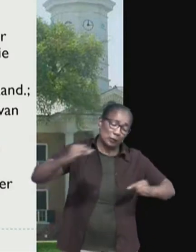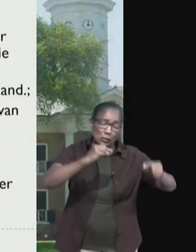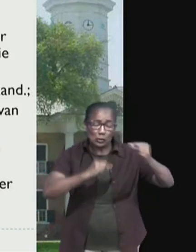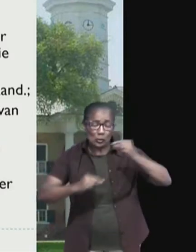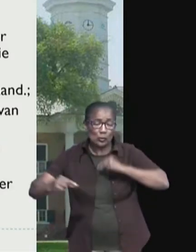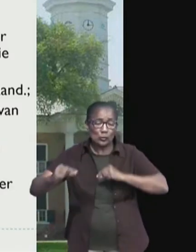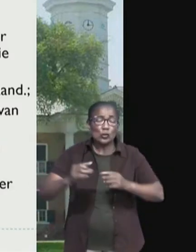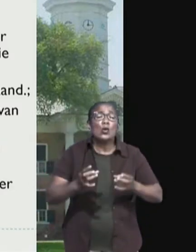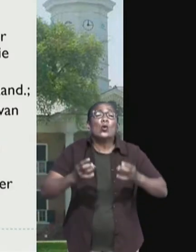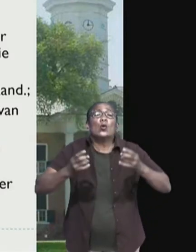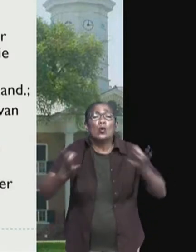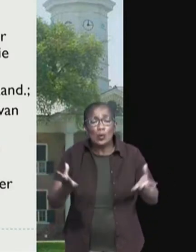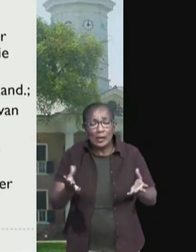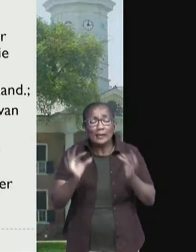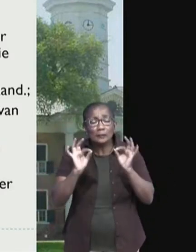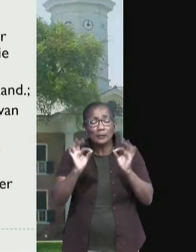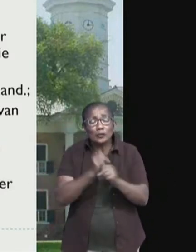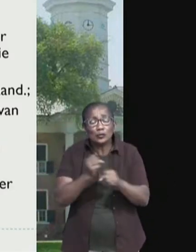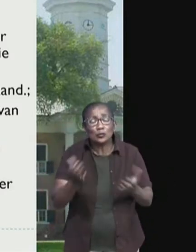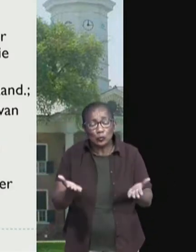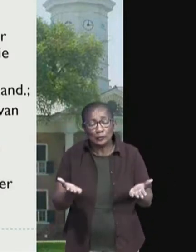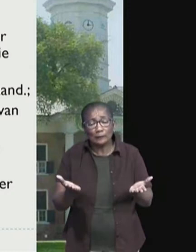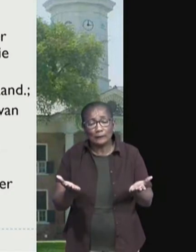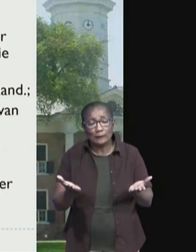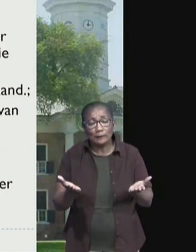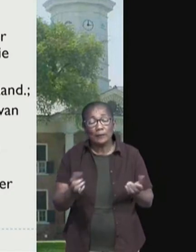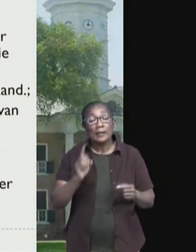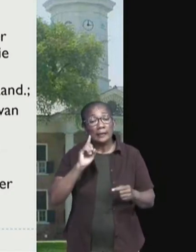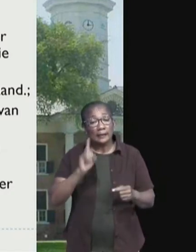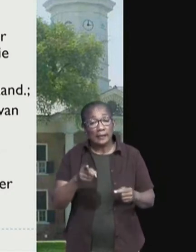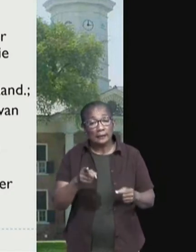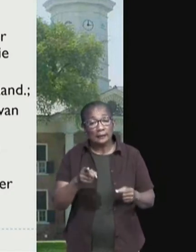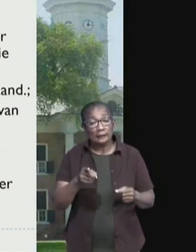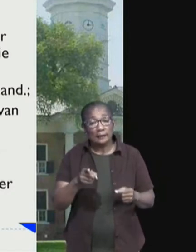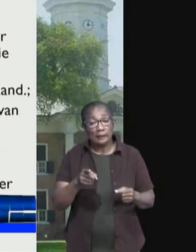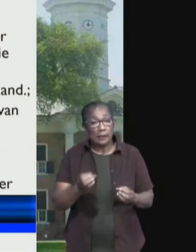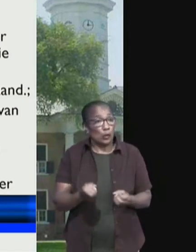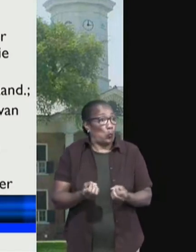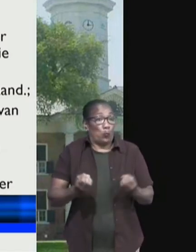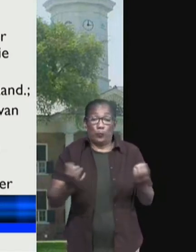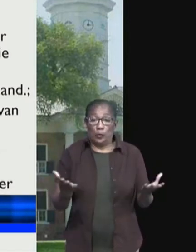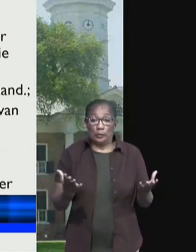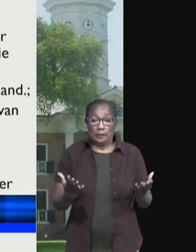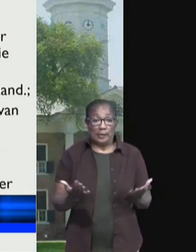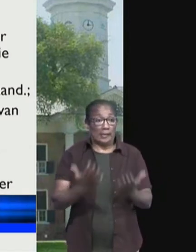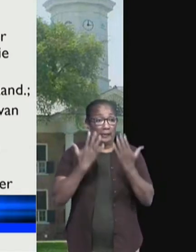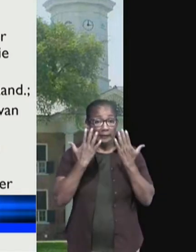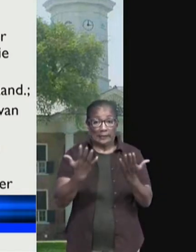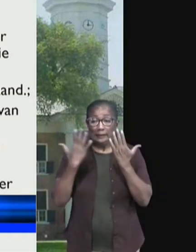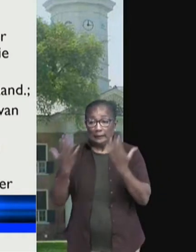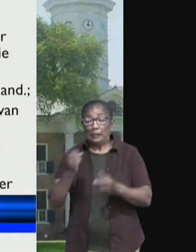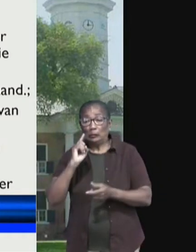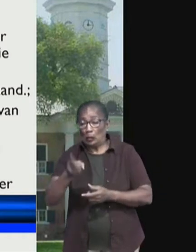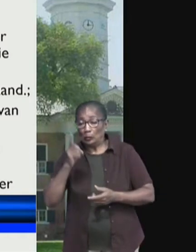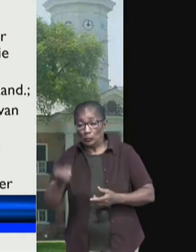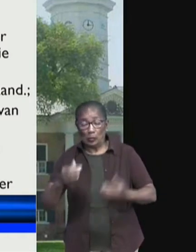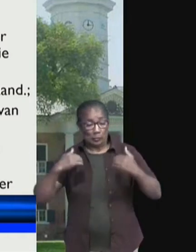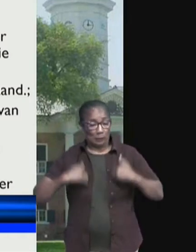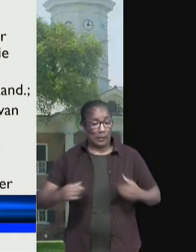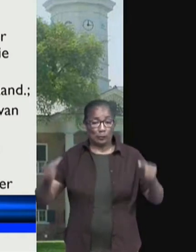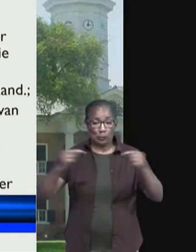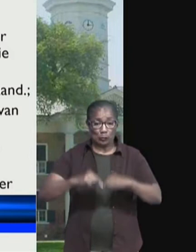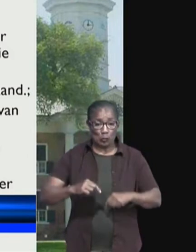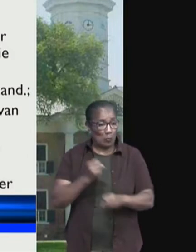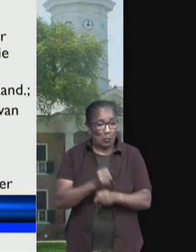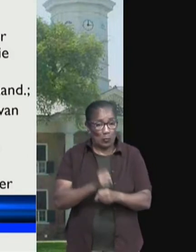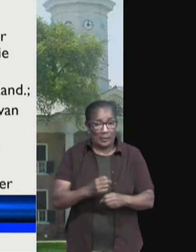gehad, van hoe ga je het precies targeten. Dat je niet plotseling tientallen duizenden op je af hebt die zeggen van we zijn